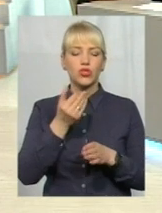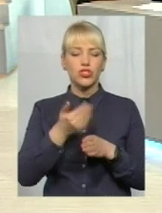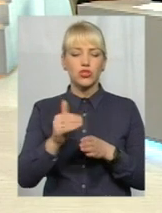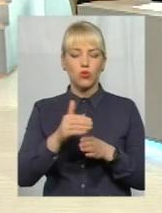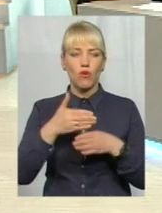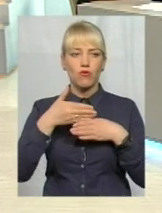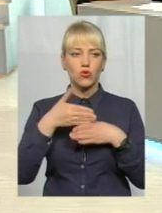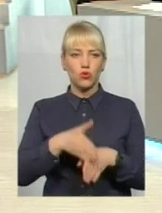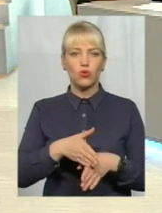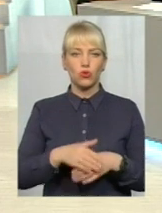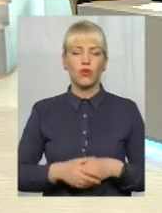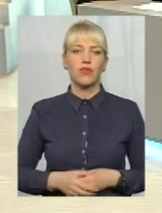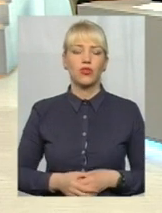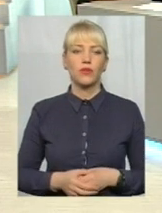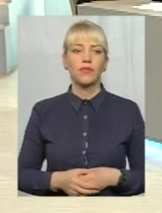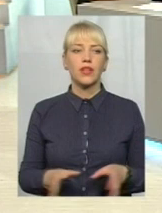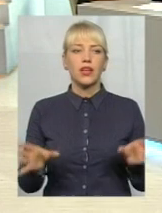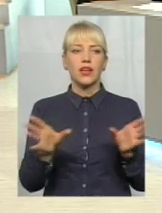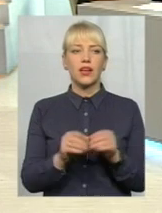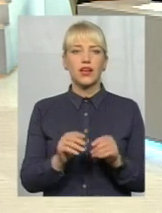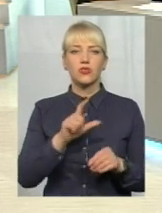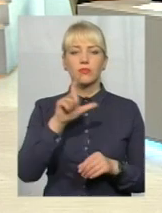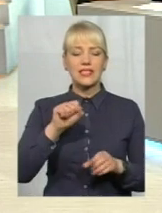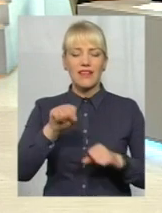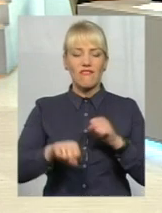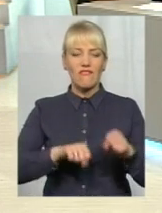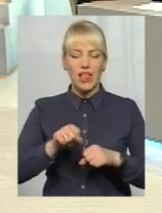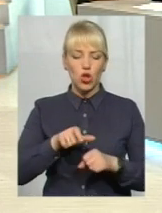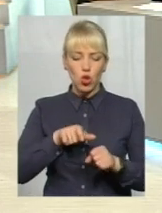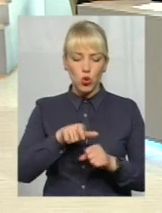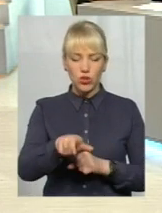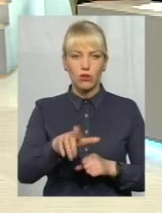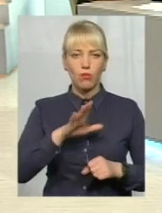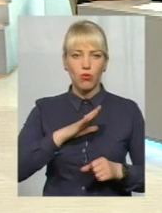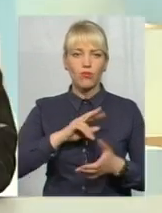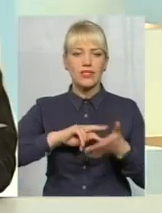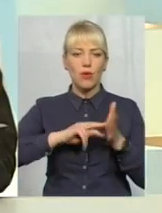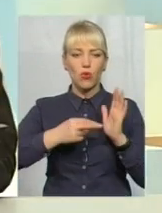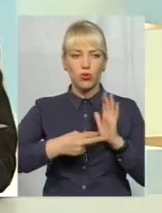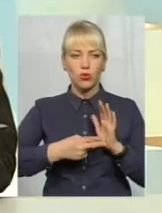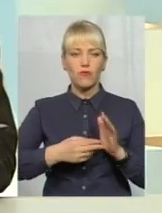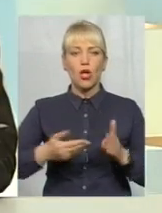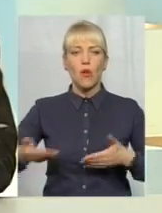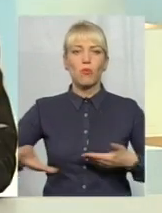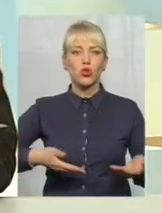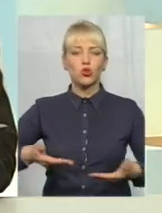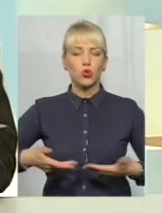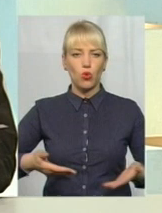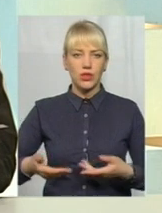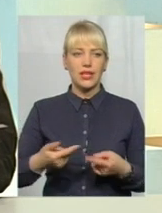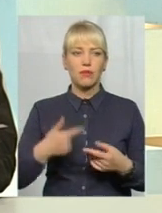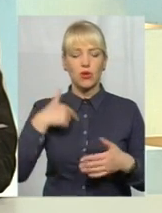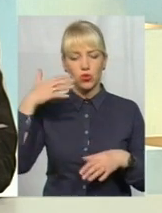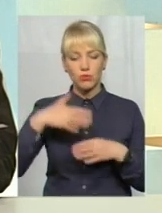Разом з велодоріжкою був запроєктований і тротуар пішохідний. Ми розуміли, що якщо ми